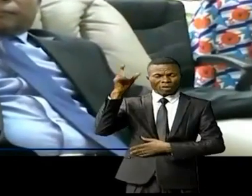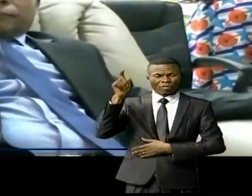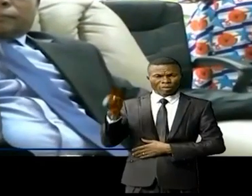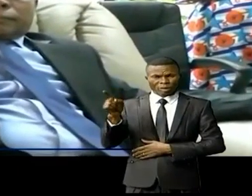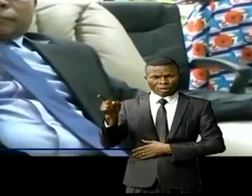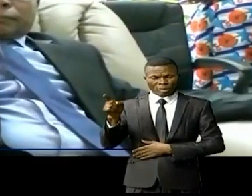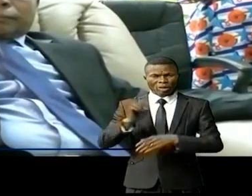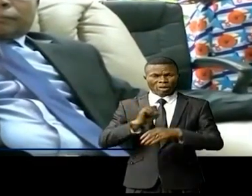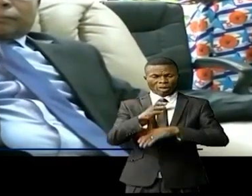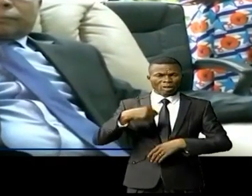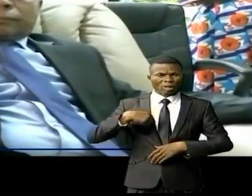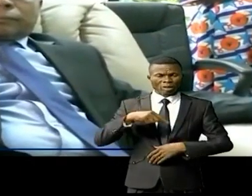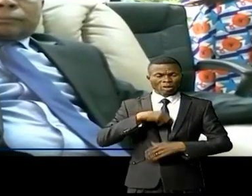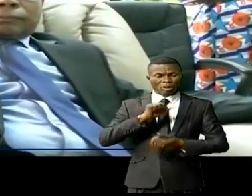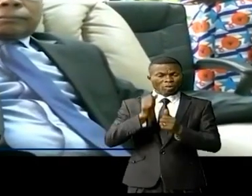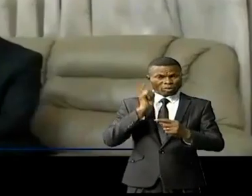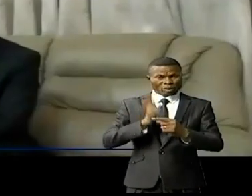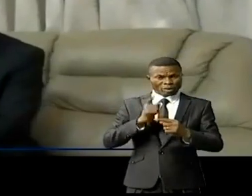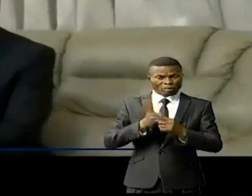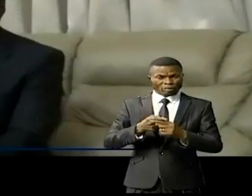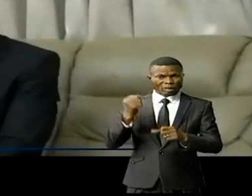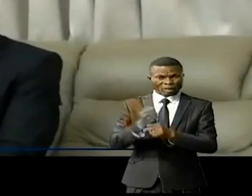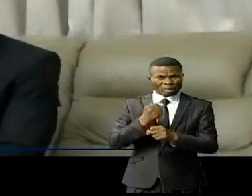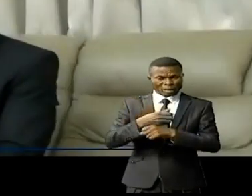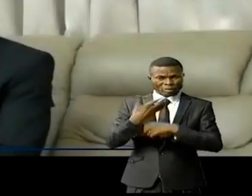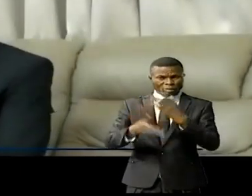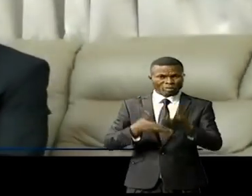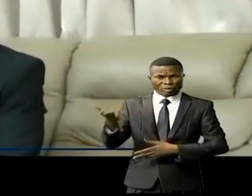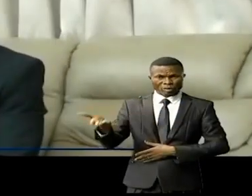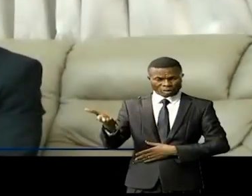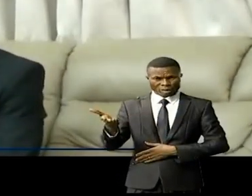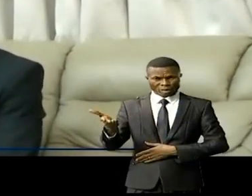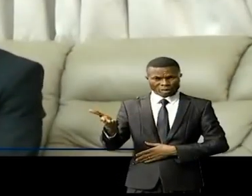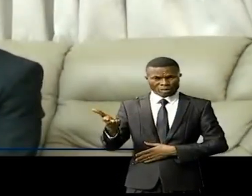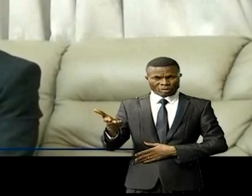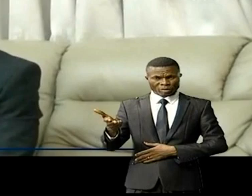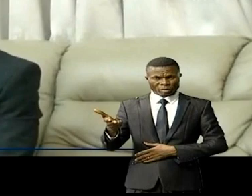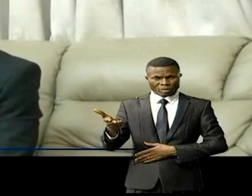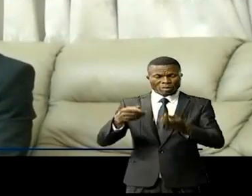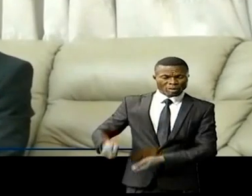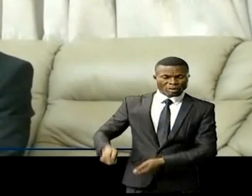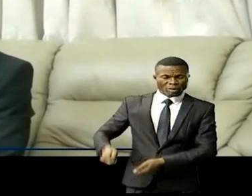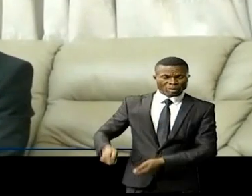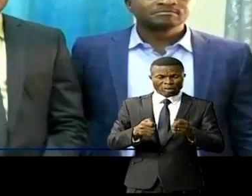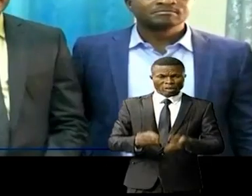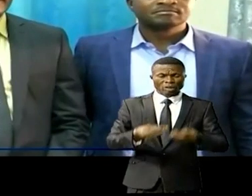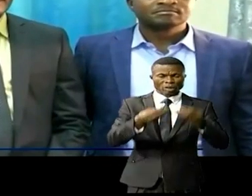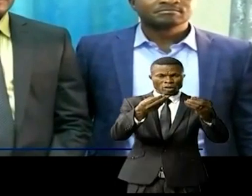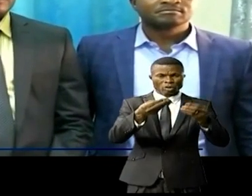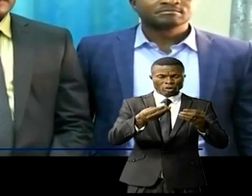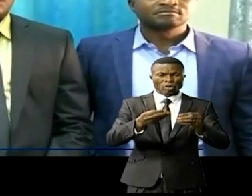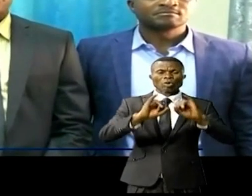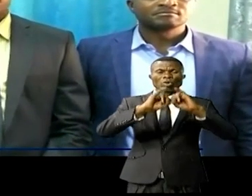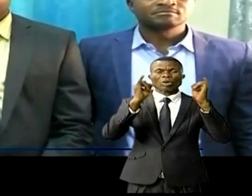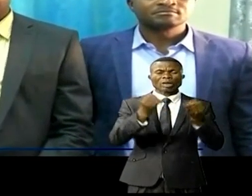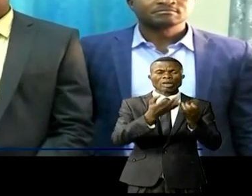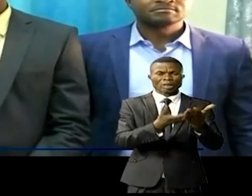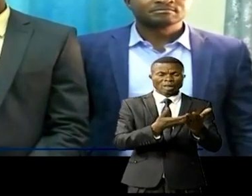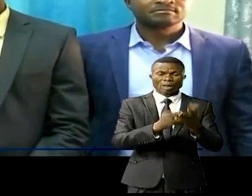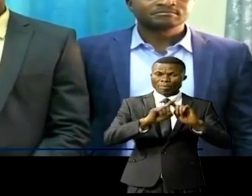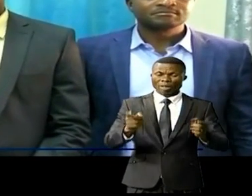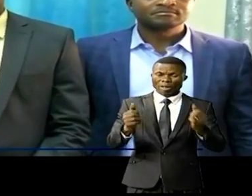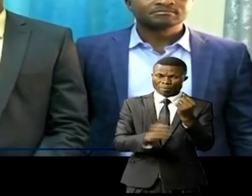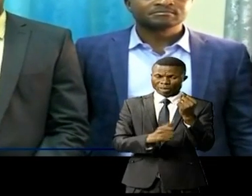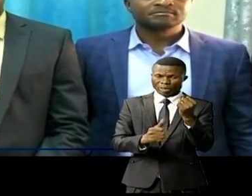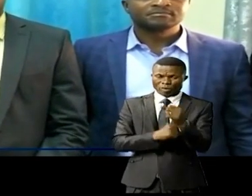est en difficulté aujourd'hui par le fait que tous les carréminés sont cédés au secteur industriel. Alors les gens qui